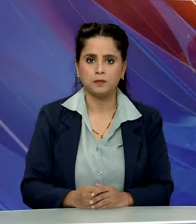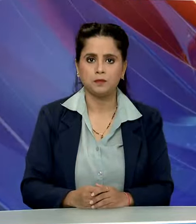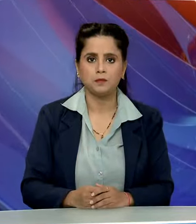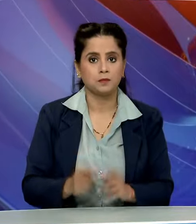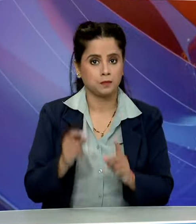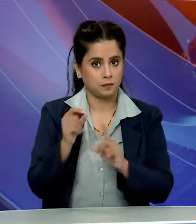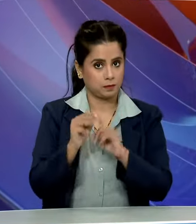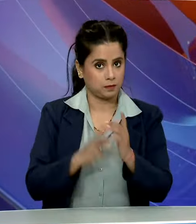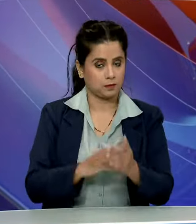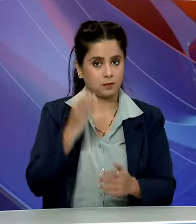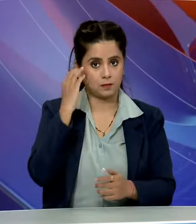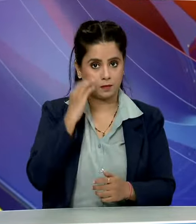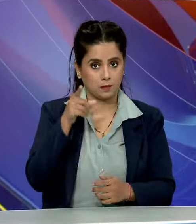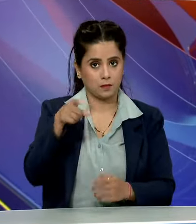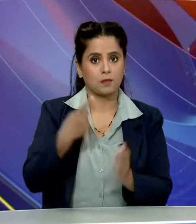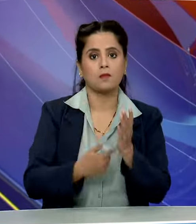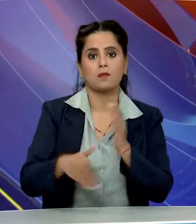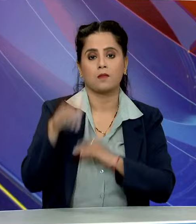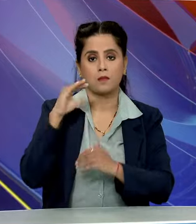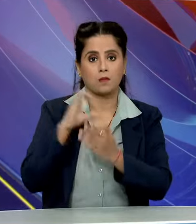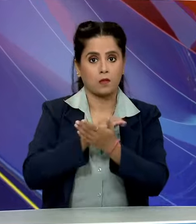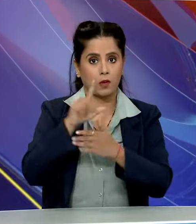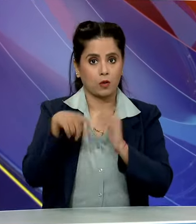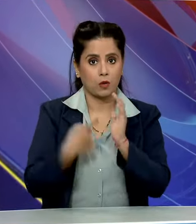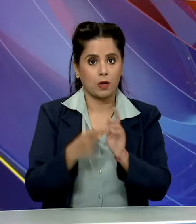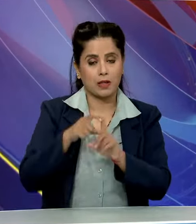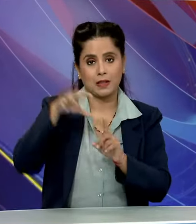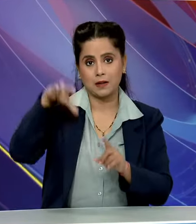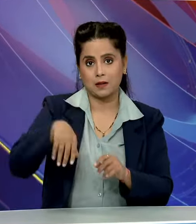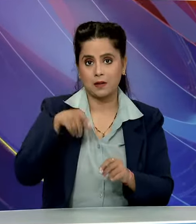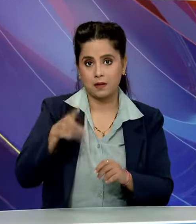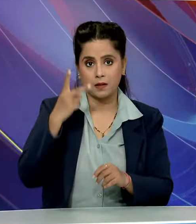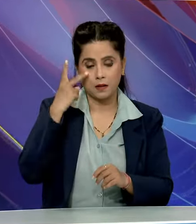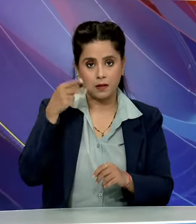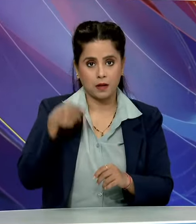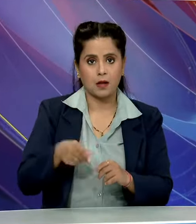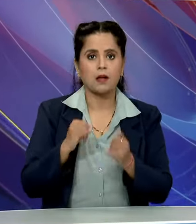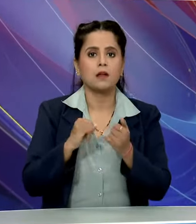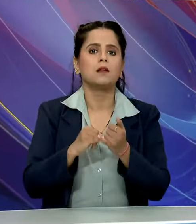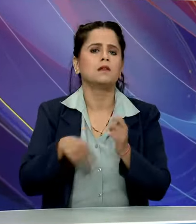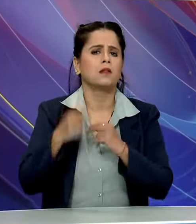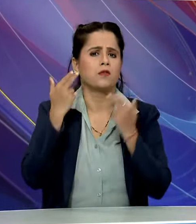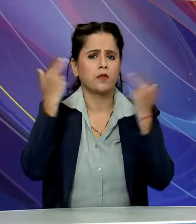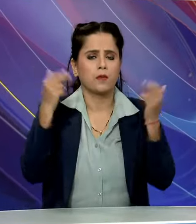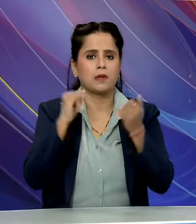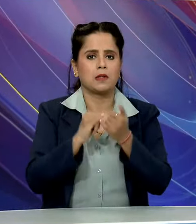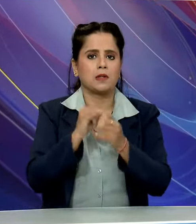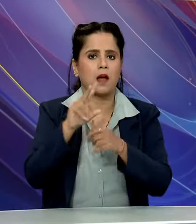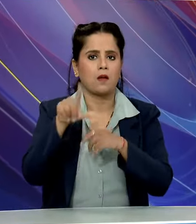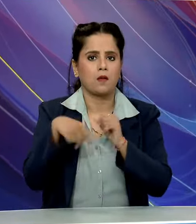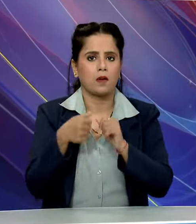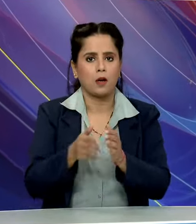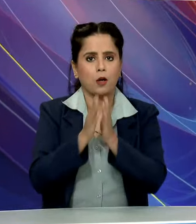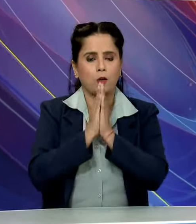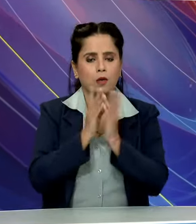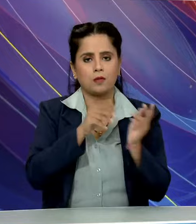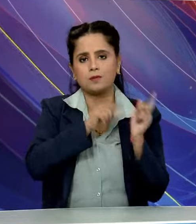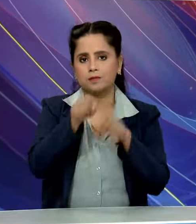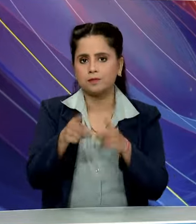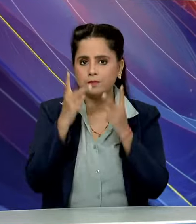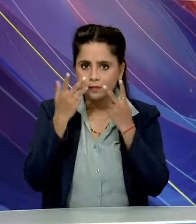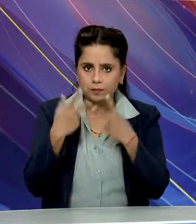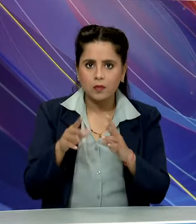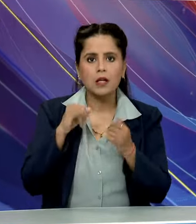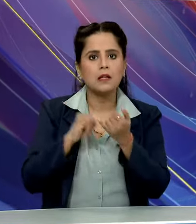प्रधार मंत्री नरेंटर मोदी ने राजस्तान के चितोड़कर चिले में इस्तित प्रसित सावलिया सेथ मंदर में दर्शन किये